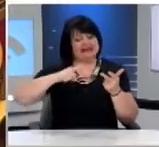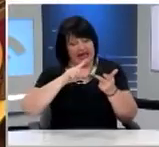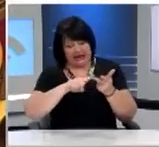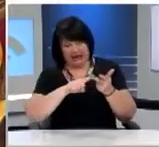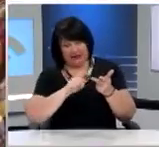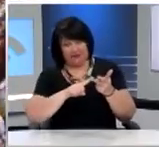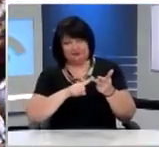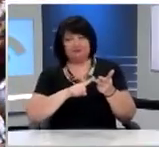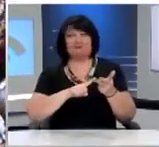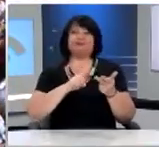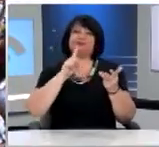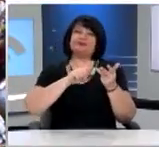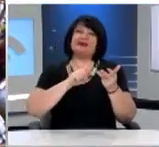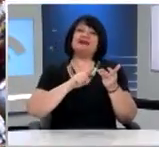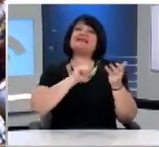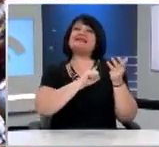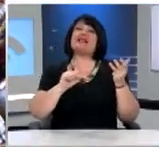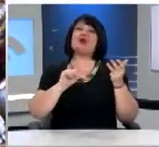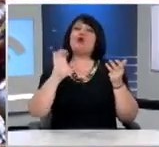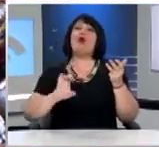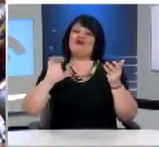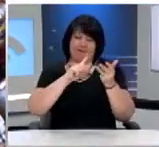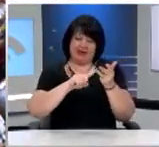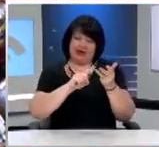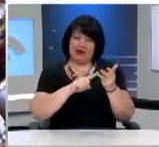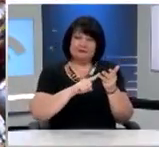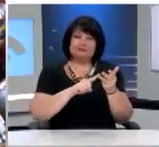Της Ιδηροπούλου Ευθυμίας